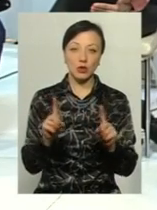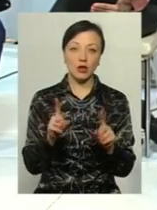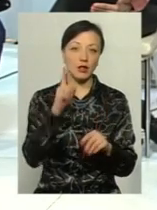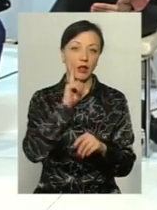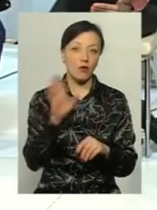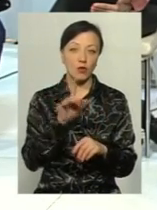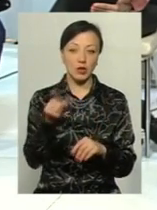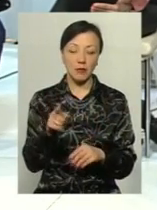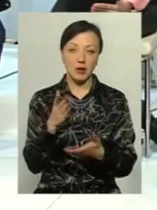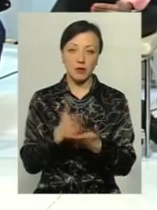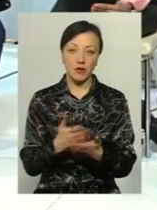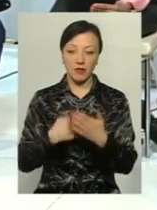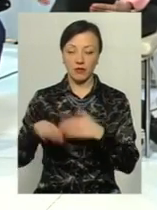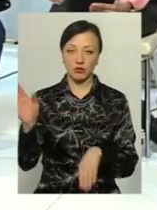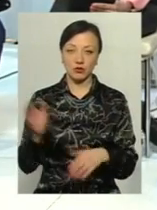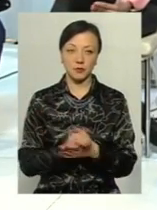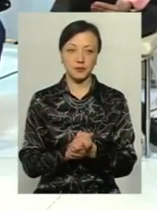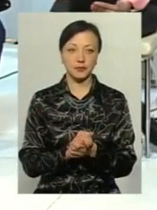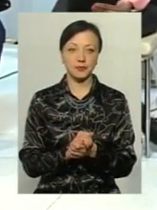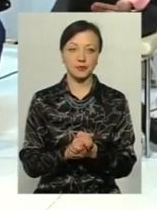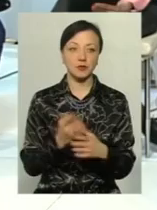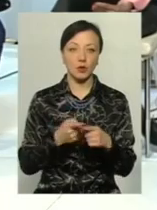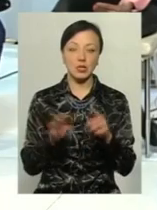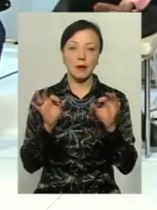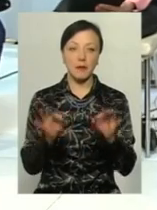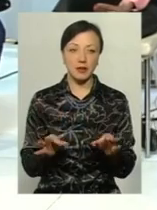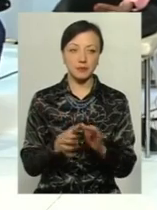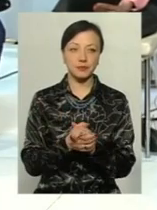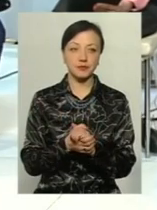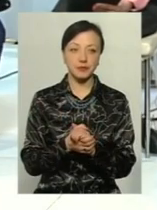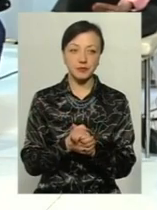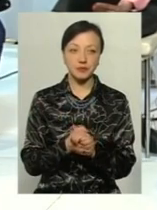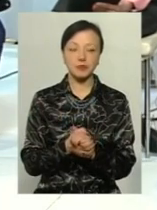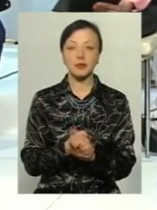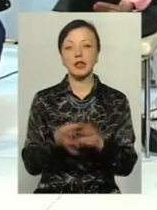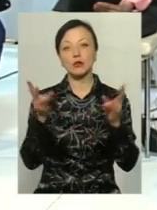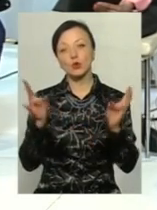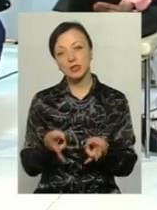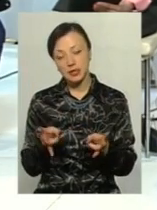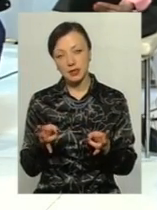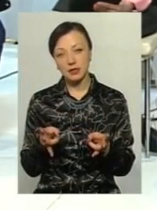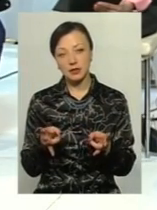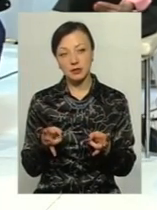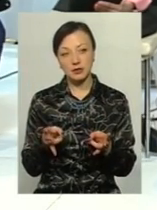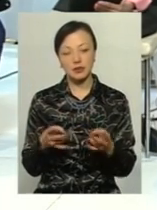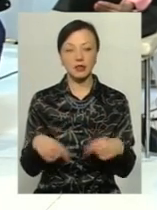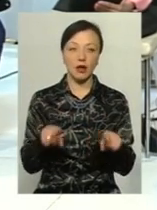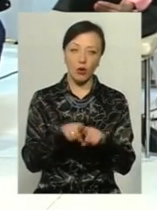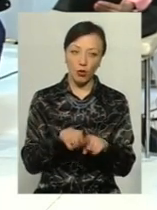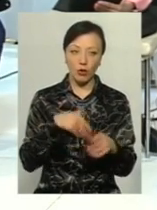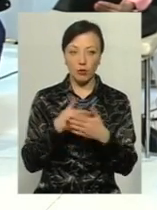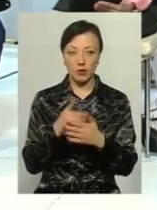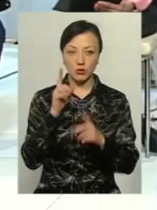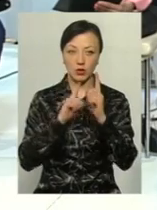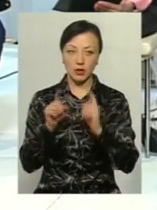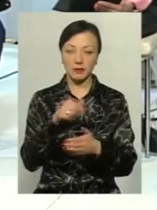некомфортно там перебувати, вони встали і вийшли. Це втрата. В такому разі доцільність такої громадської